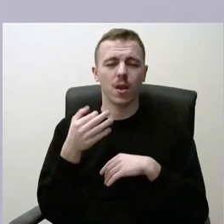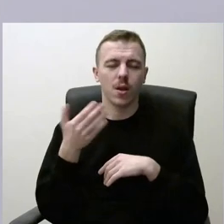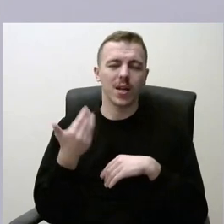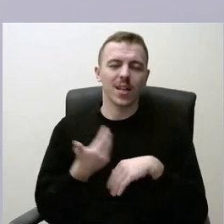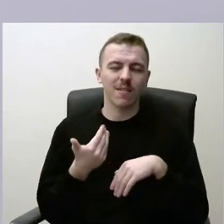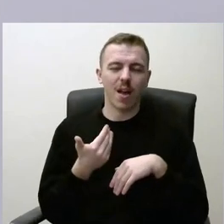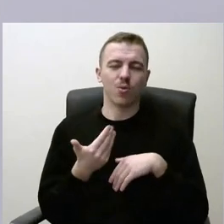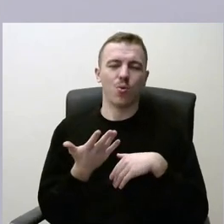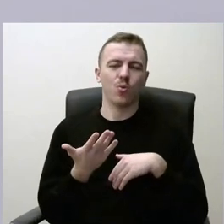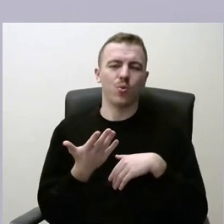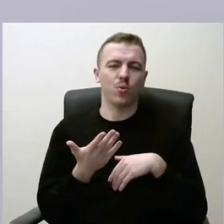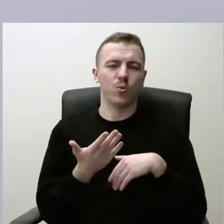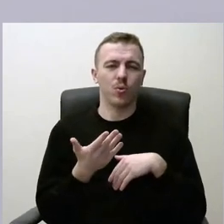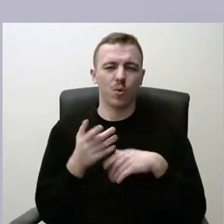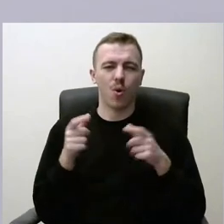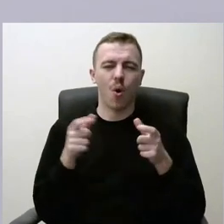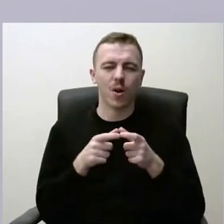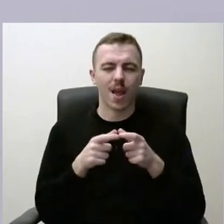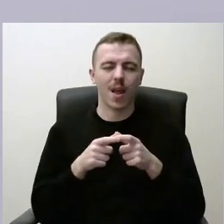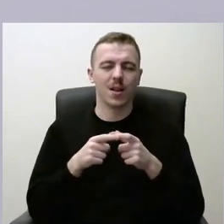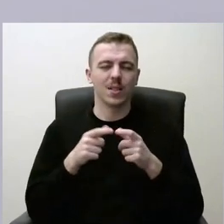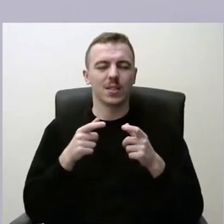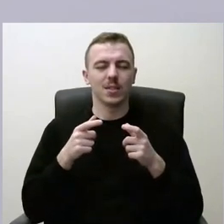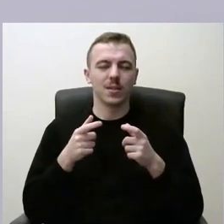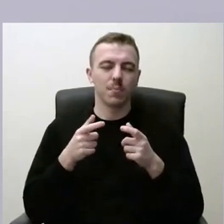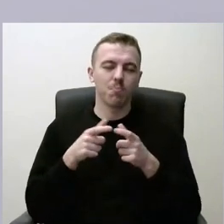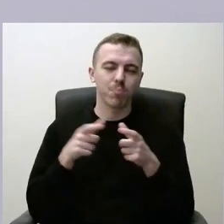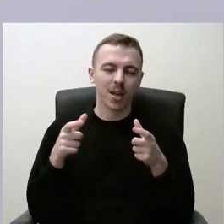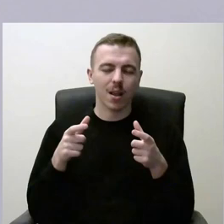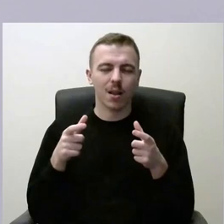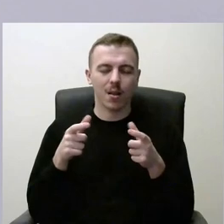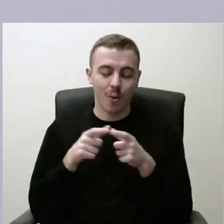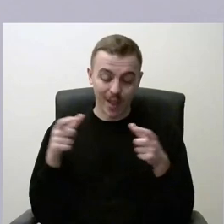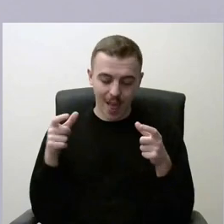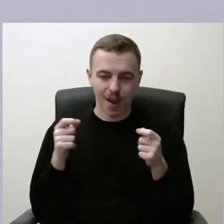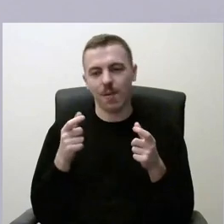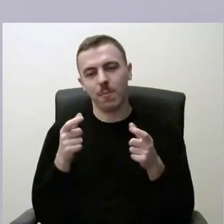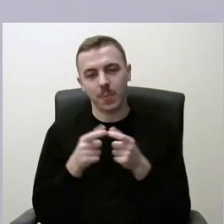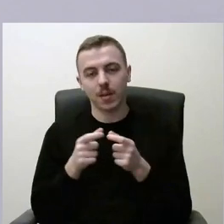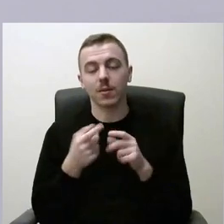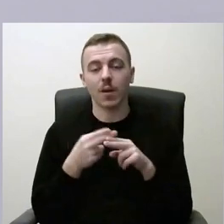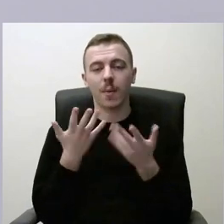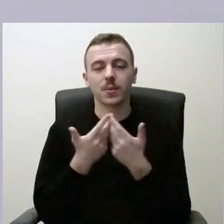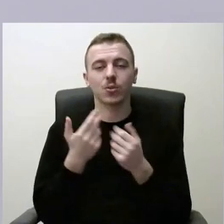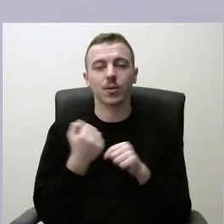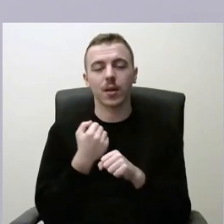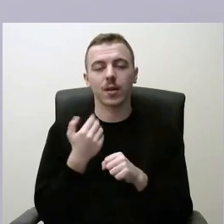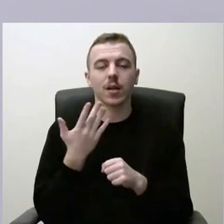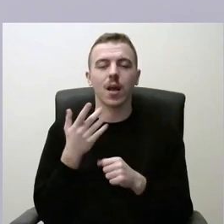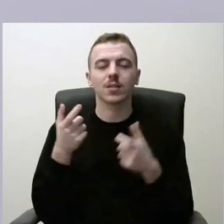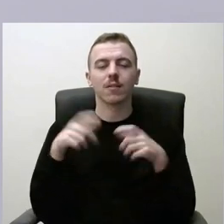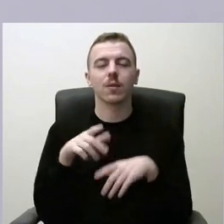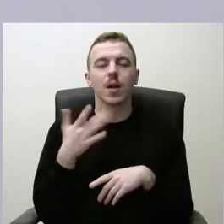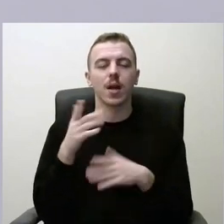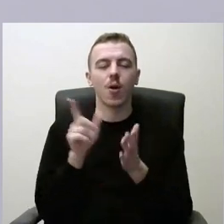reiškia, kortelės ar biletai, jie užtikrintų tą galimą apskaičiavimą, kurį savo lybė turėtų